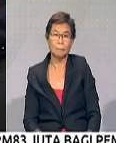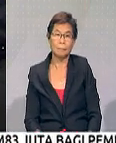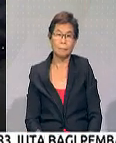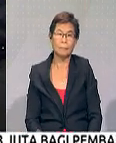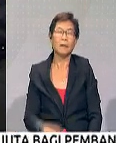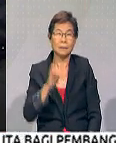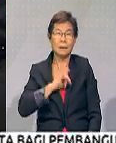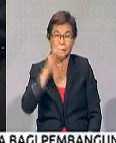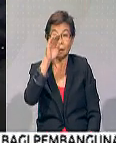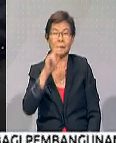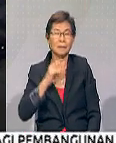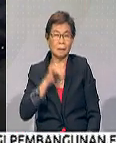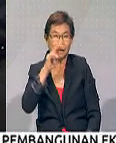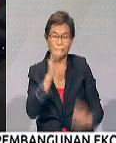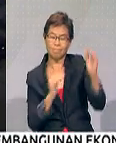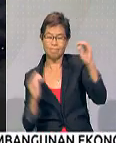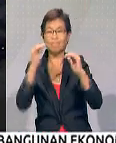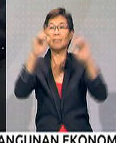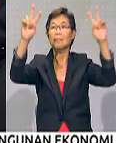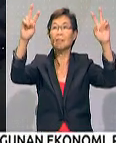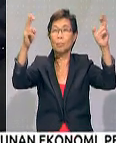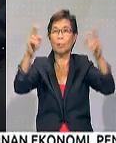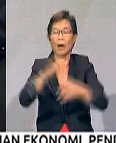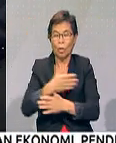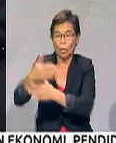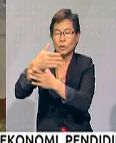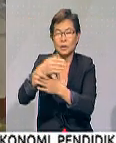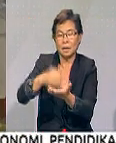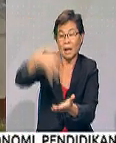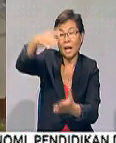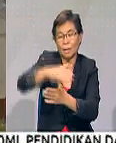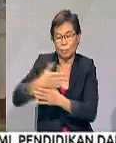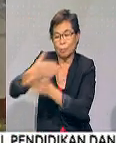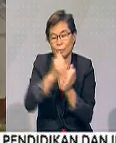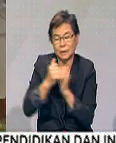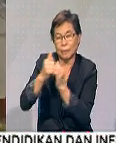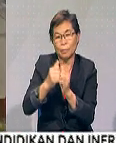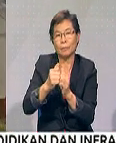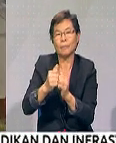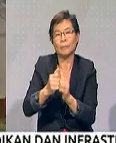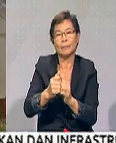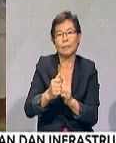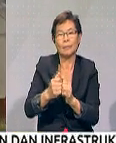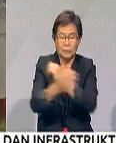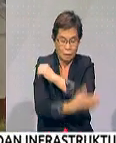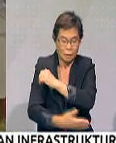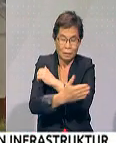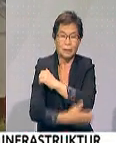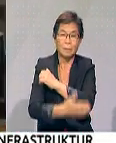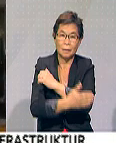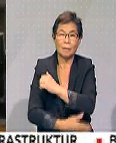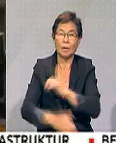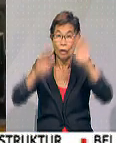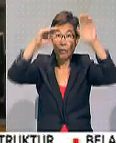iring dengan apa yang telah ditemakan sebagai kongsi bersama kekayaan atau kongsi bersama kemakmuran negara dan telah